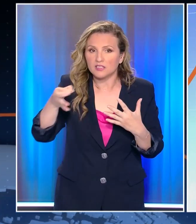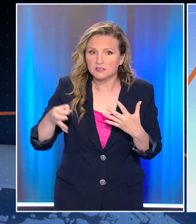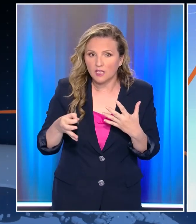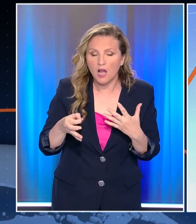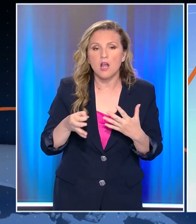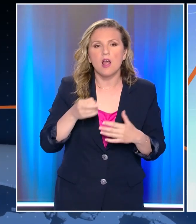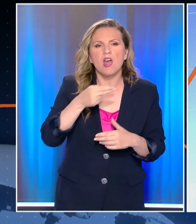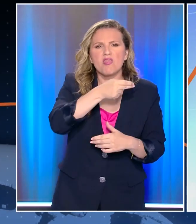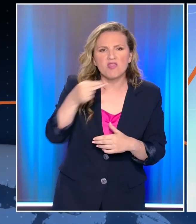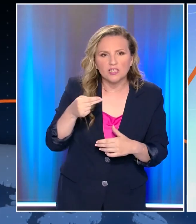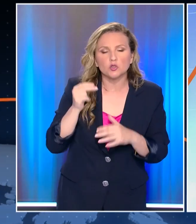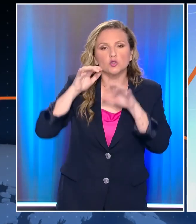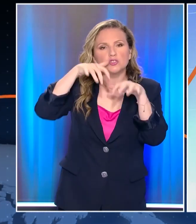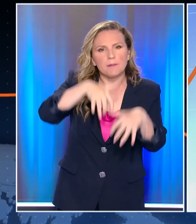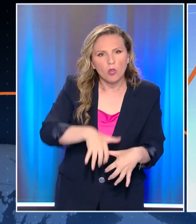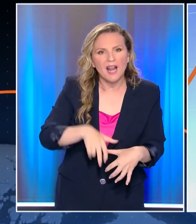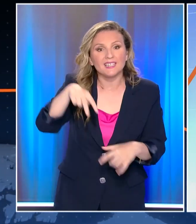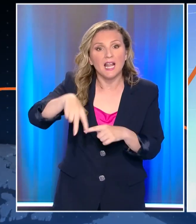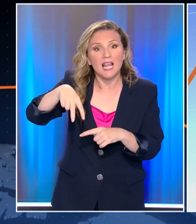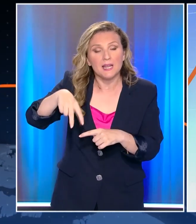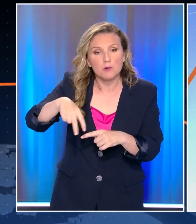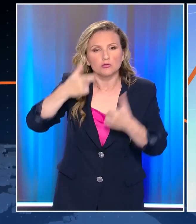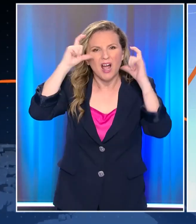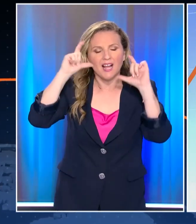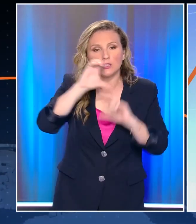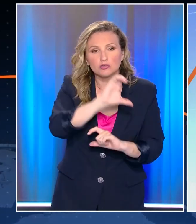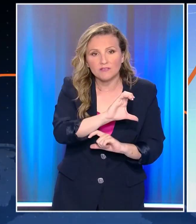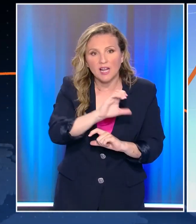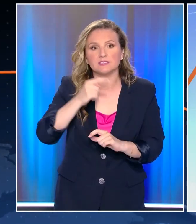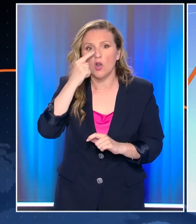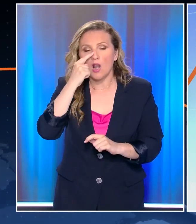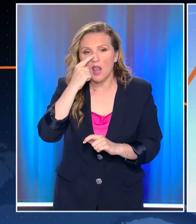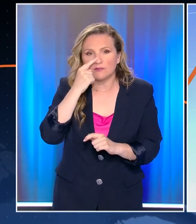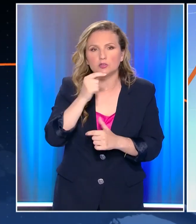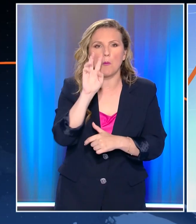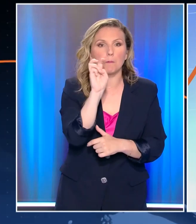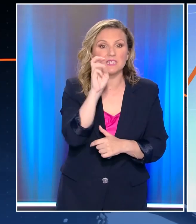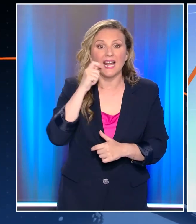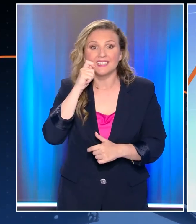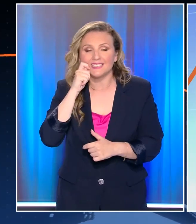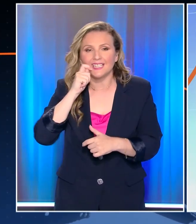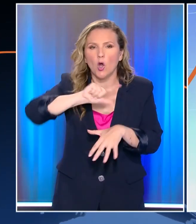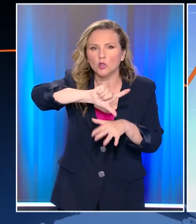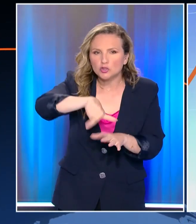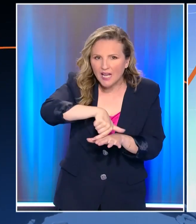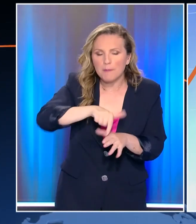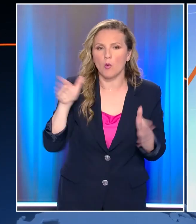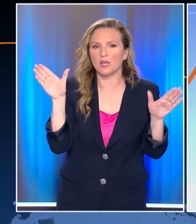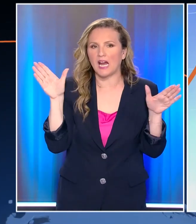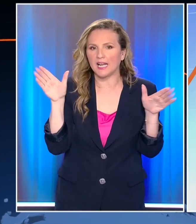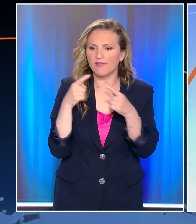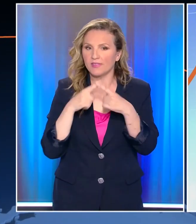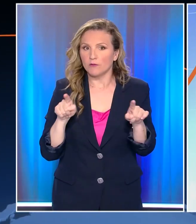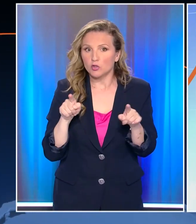αποτελούνται από τη Θάσο, τη Σαμοθράκη, τη Λίμνο, τον Άγιο Ευστράτιο, τη Λέσβο, τα Ψαρά, τη Χίο, τη Σάμο και την Ικαρία. Δεν